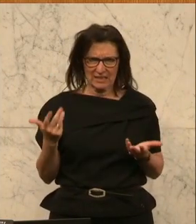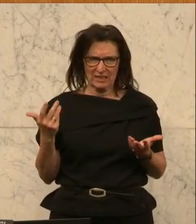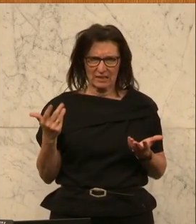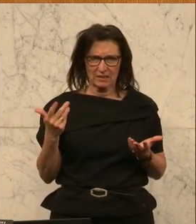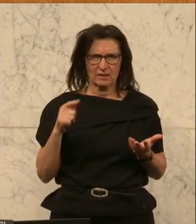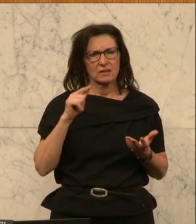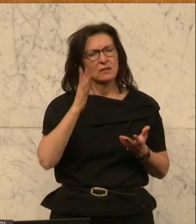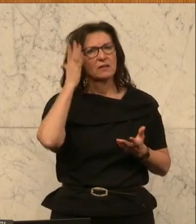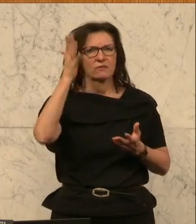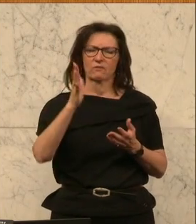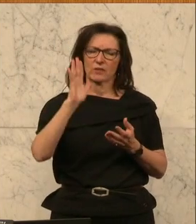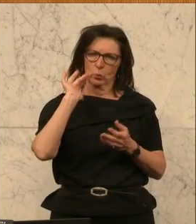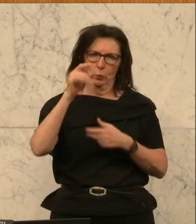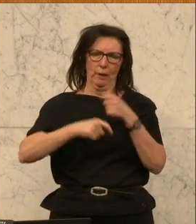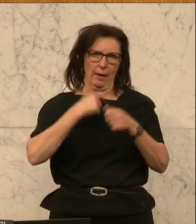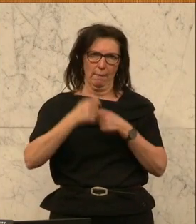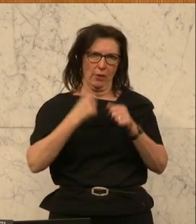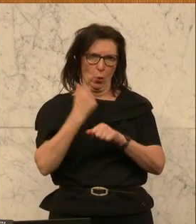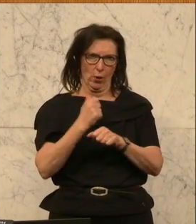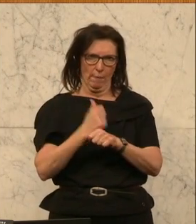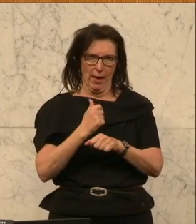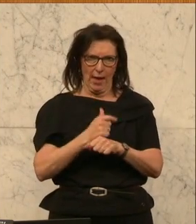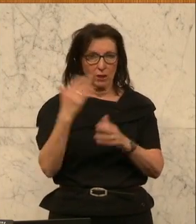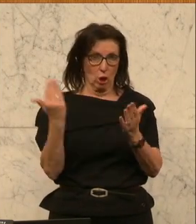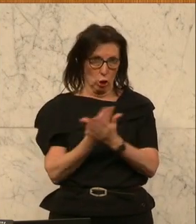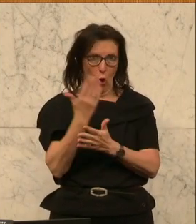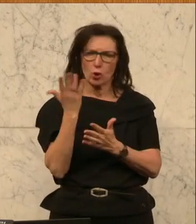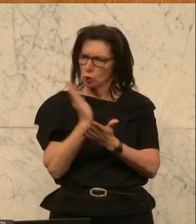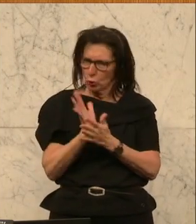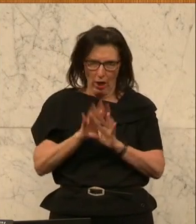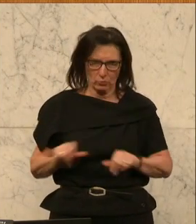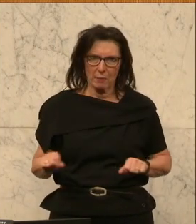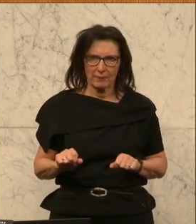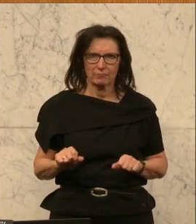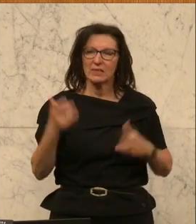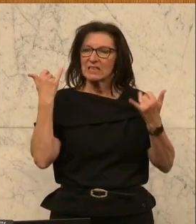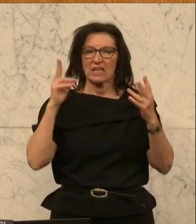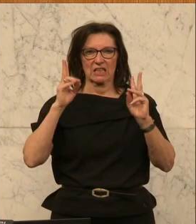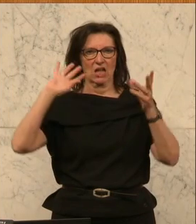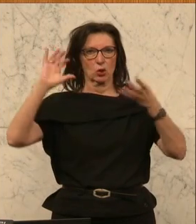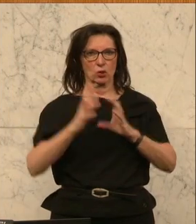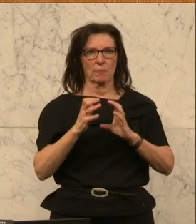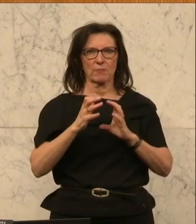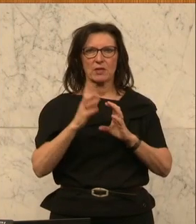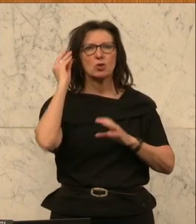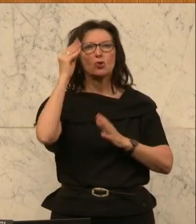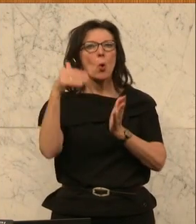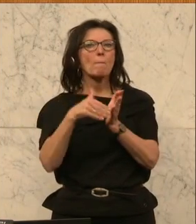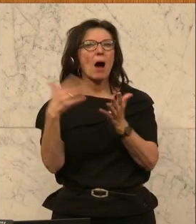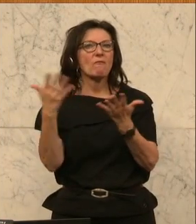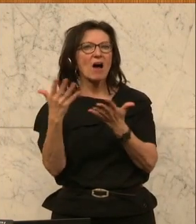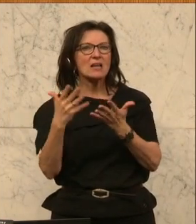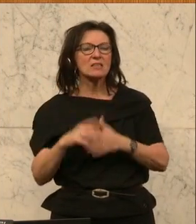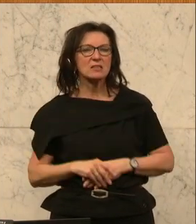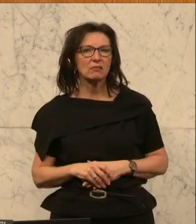wird umfassend überarbeitet und erneuert. Auch das ist bereits vereinbart. Zusammenfassend, was Schulen brauchen, sind definitiv